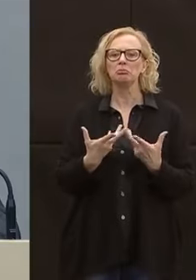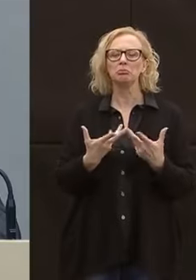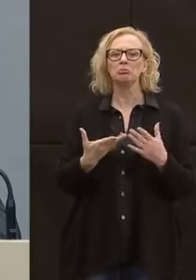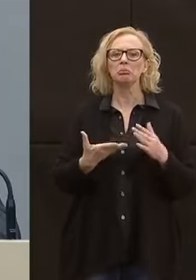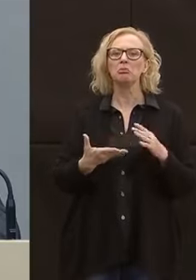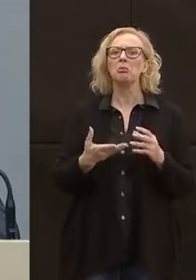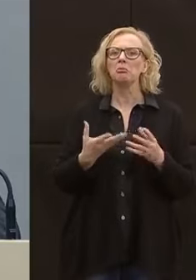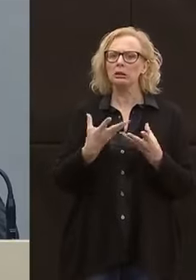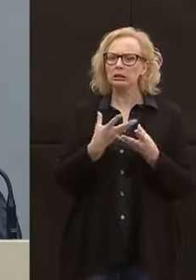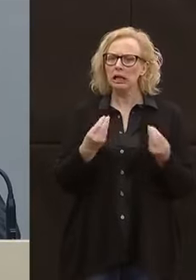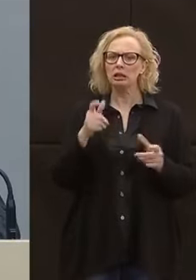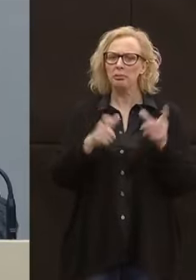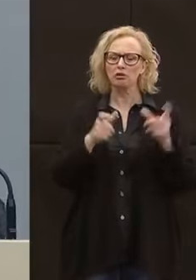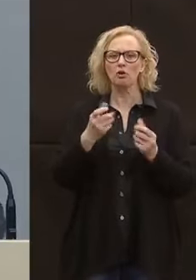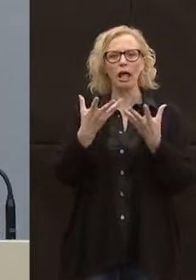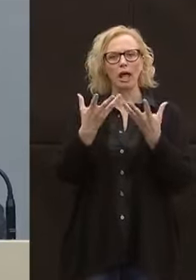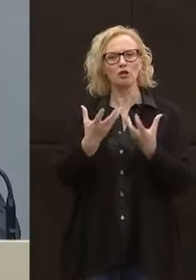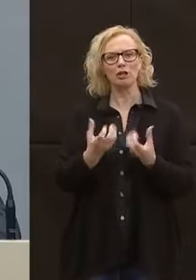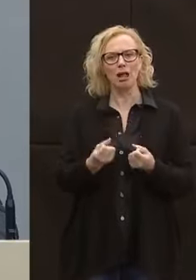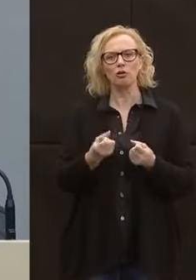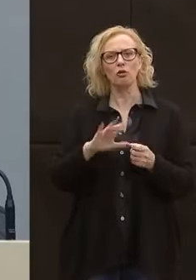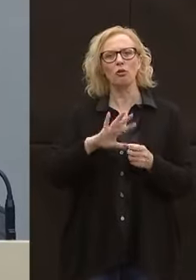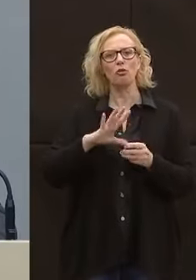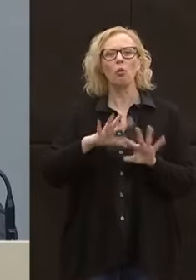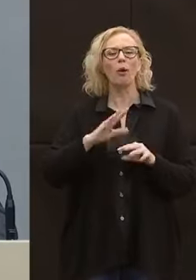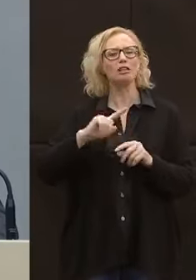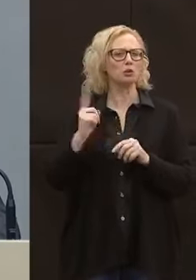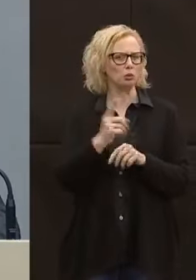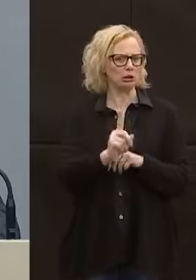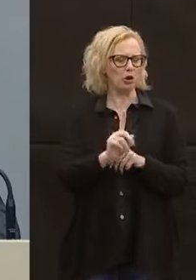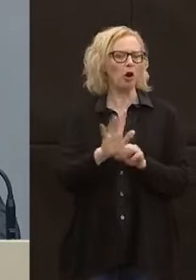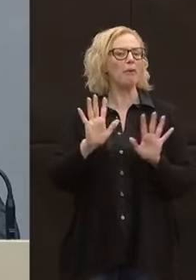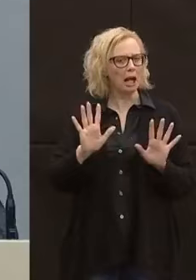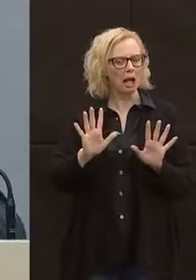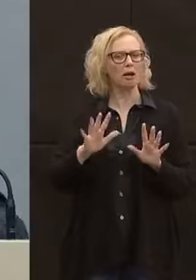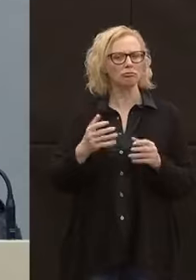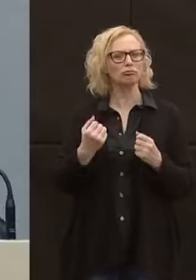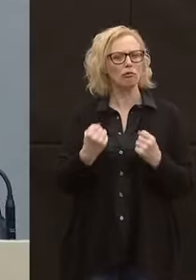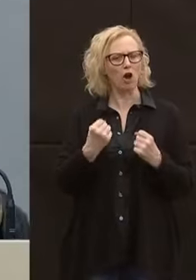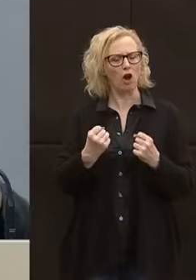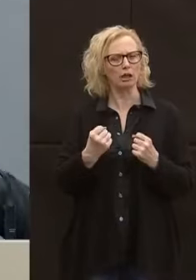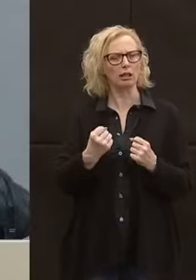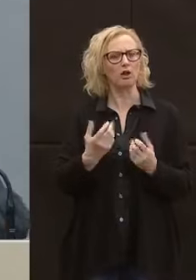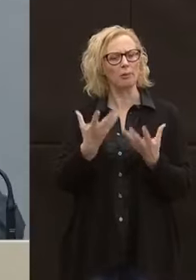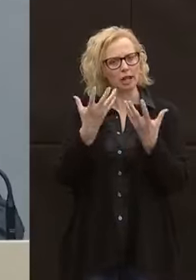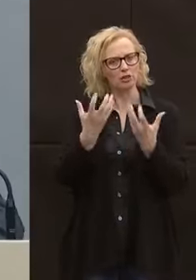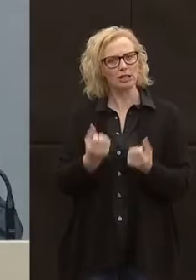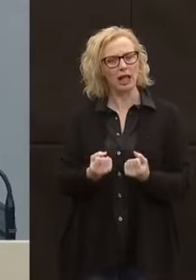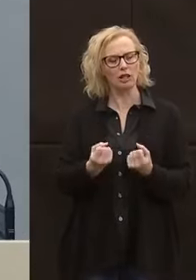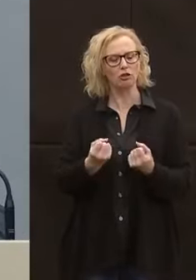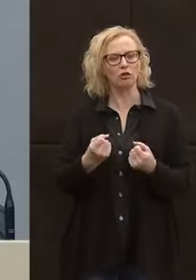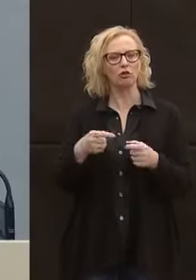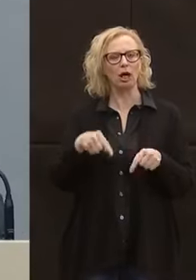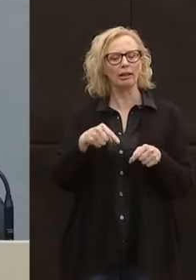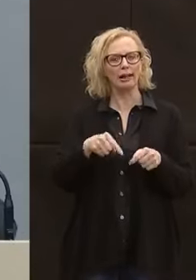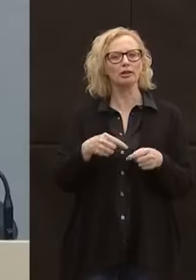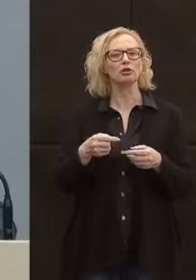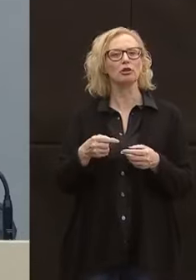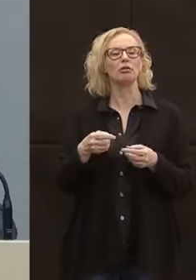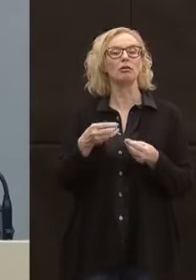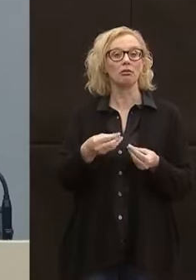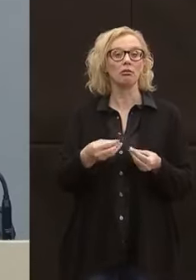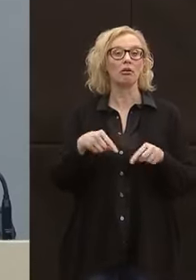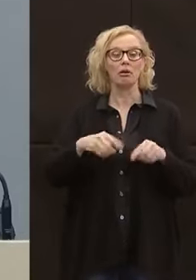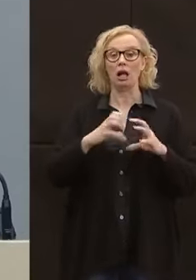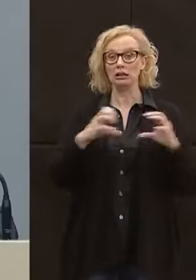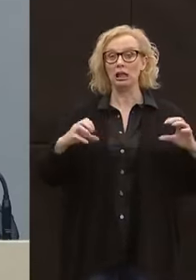partecipazione, quindi la raccolta è già stata completata, quindi